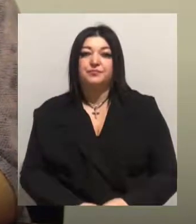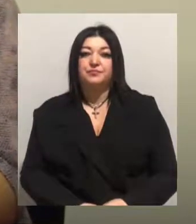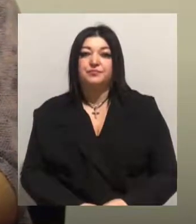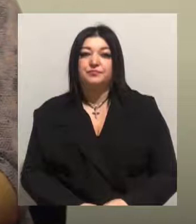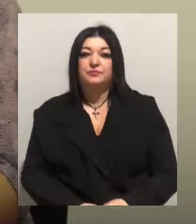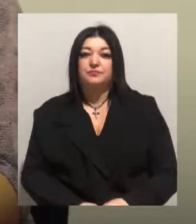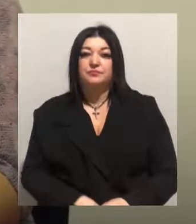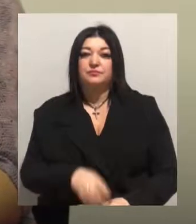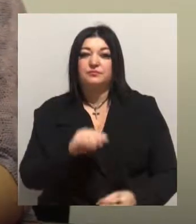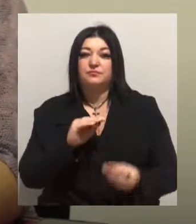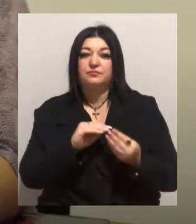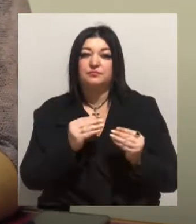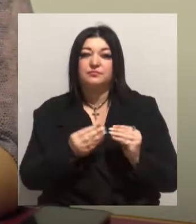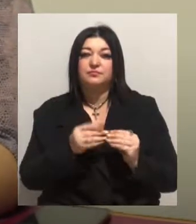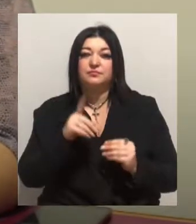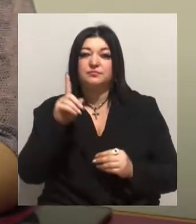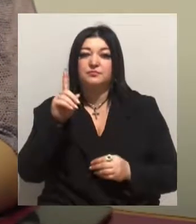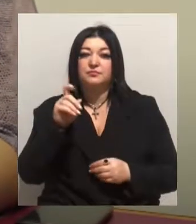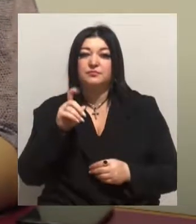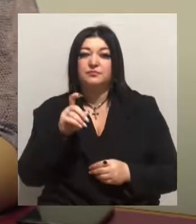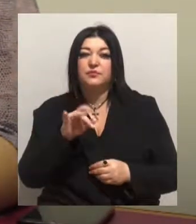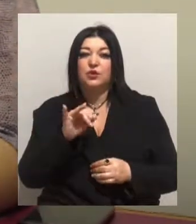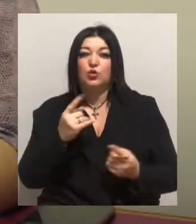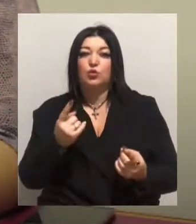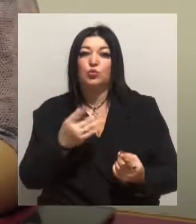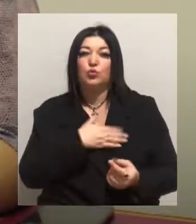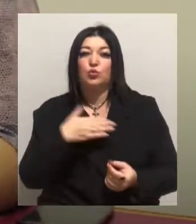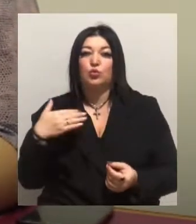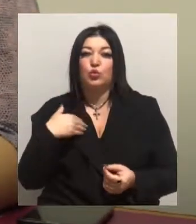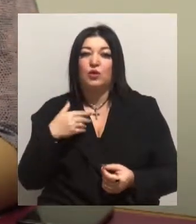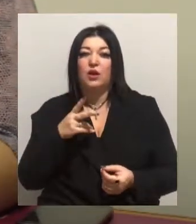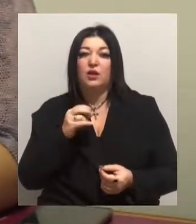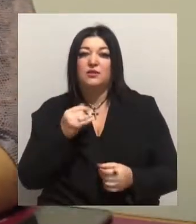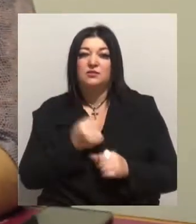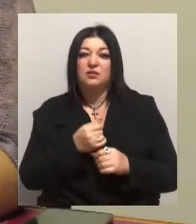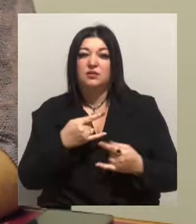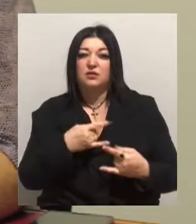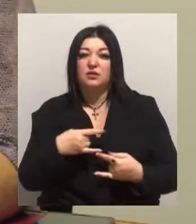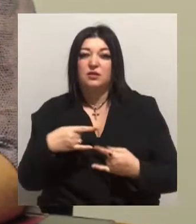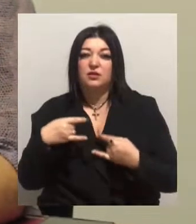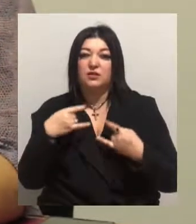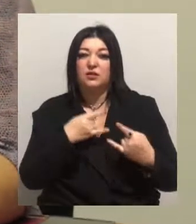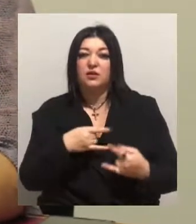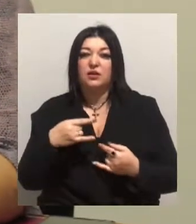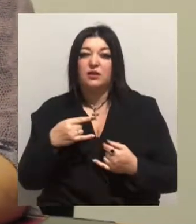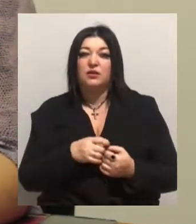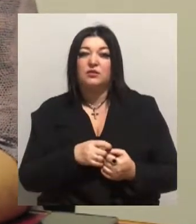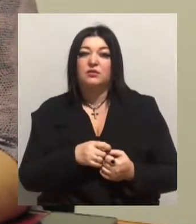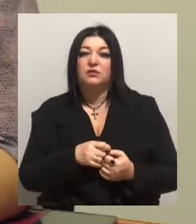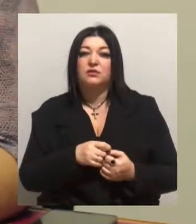і грудної клітки рентген. Виставлений діагноз забій м'яких тканин